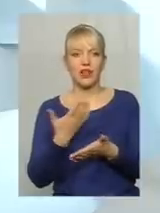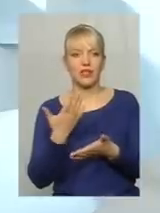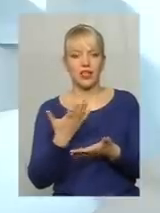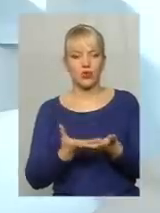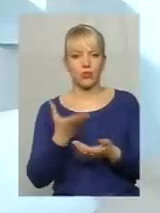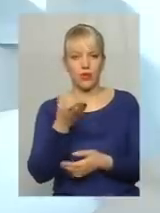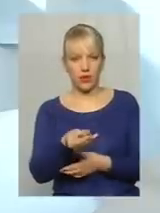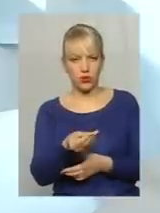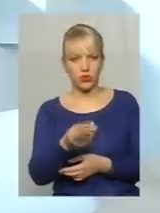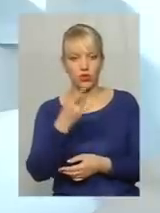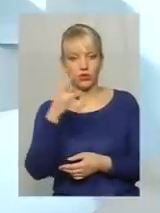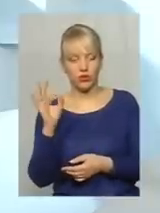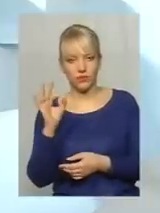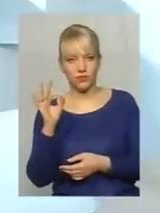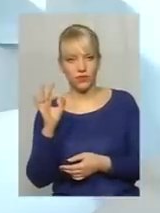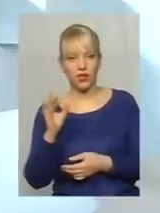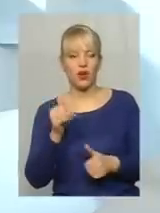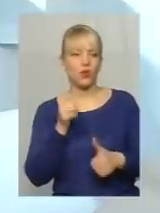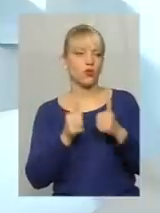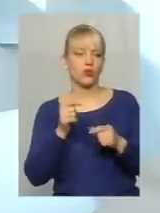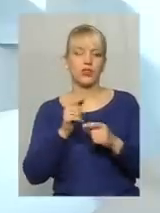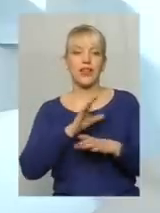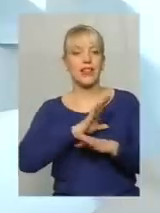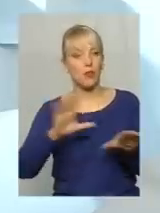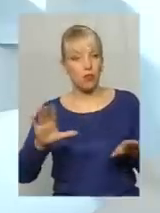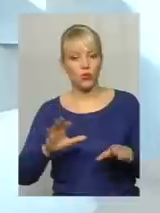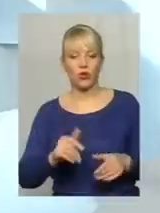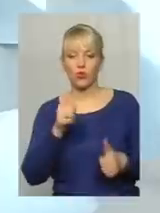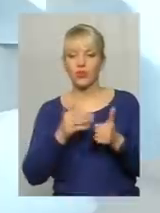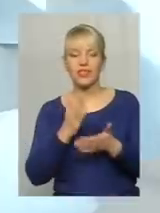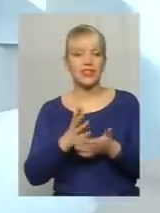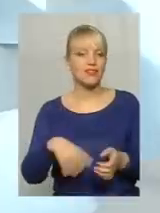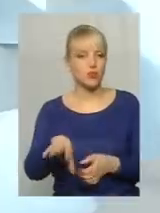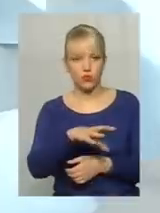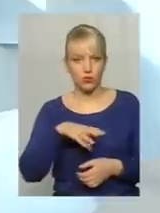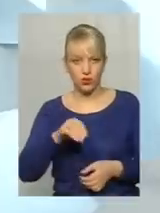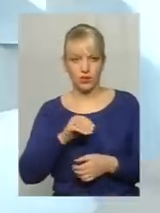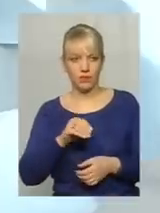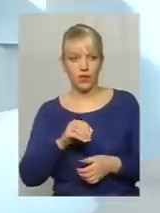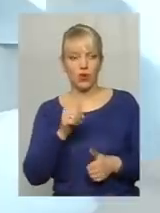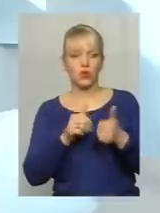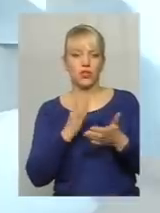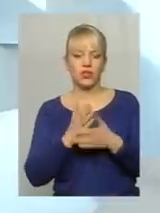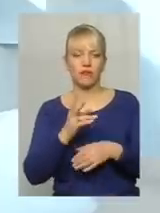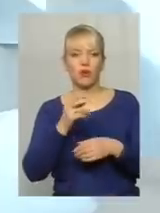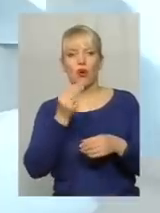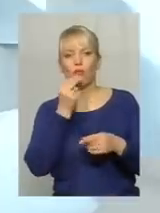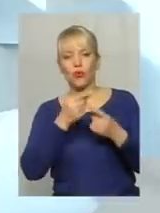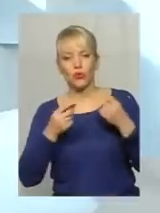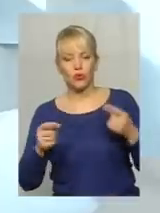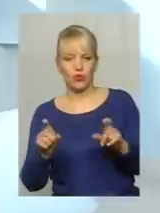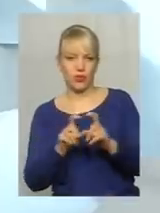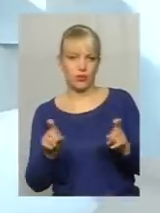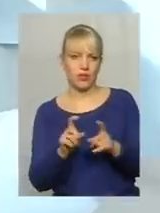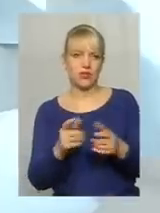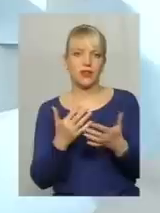оплачують. Але конкуренції не було. Конкуренція є скрізь, конкуренція є в продуктових магазинах, в